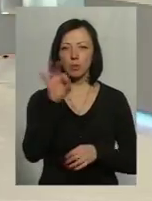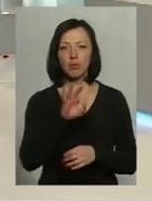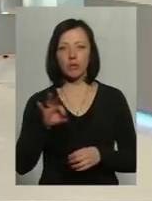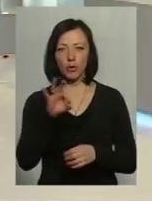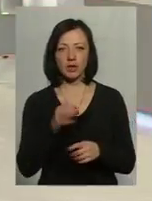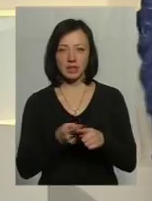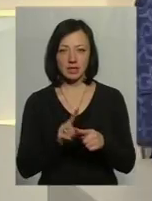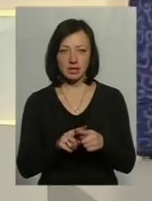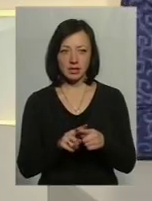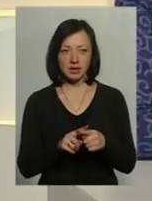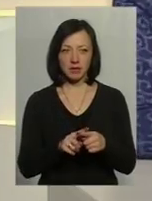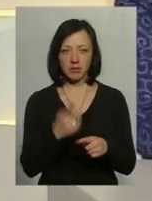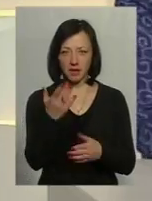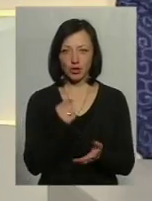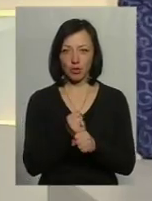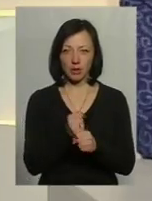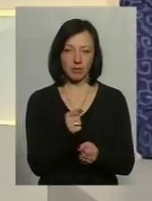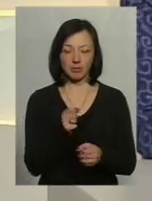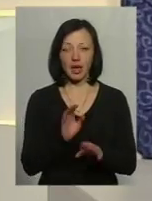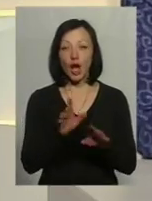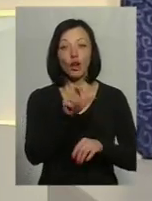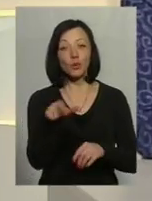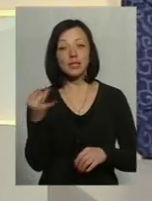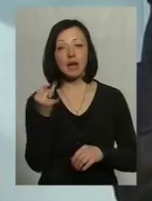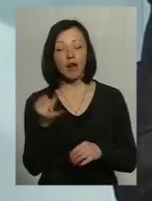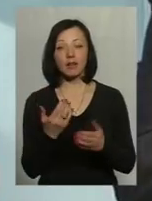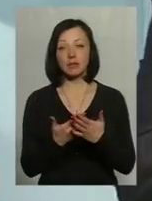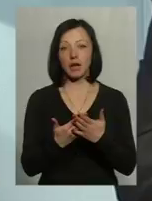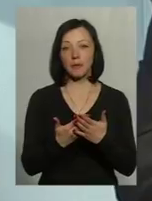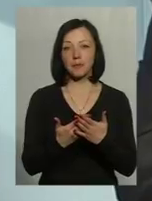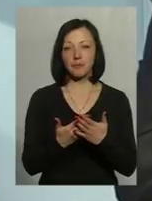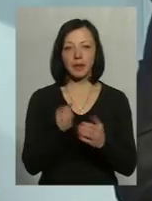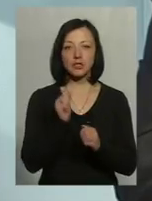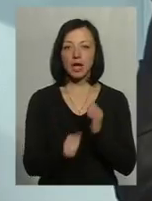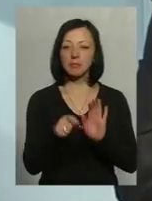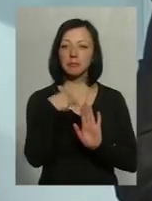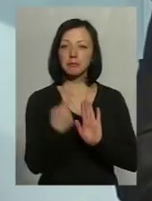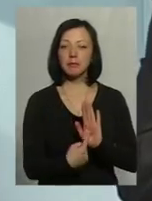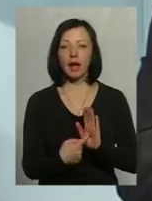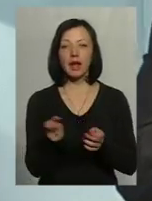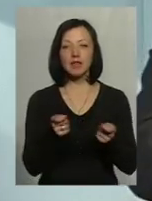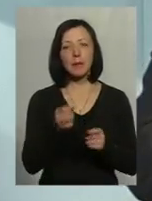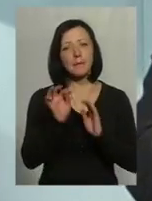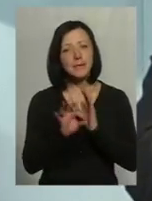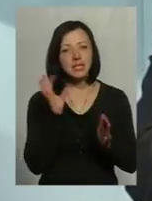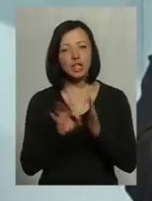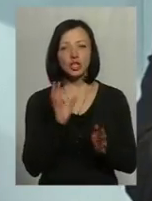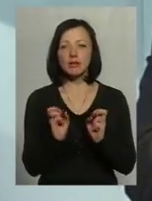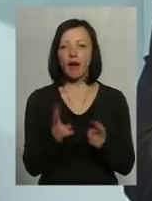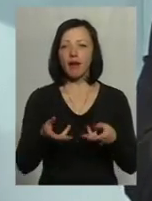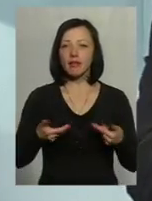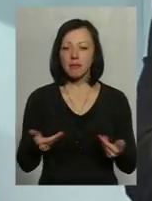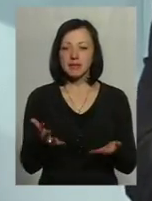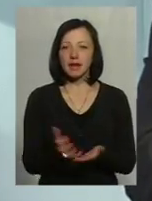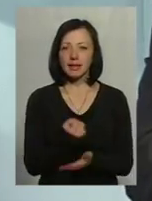Це ваша робота, працюєте. Так, Тобто люди вже цікавляться. А от дуже часто питання керівників, от підскажіть, як нам